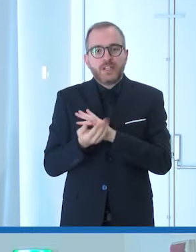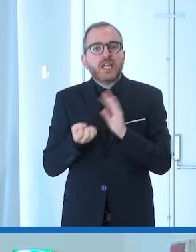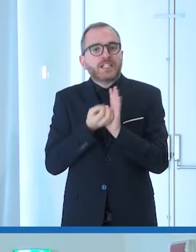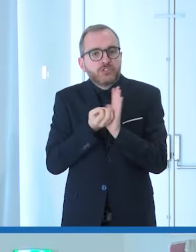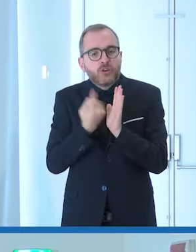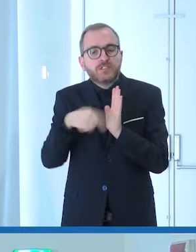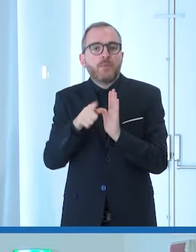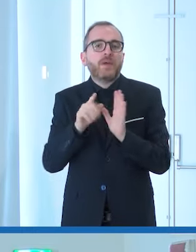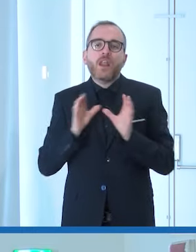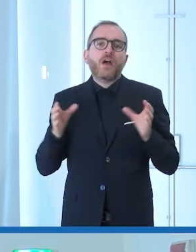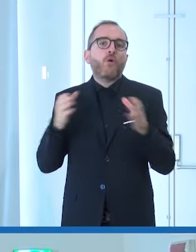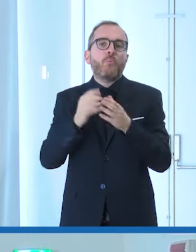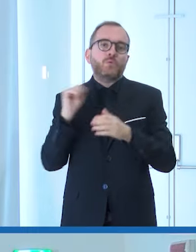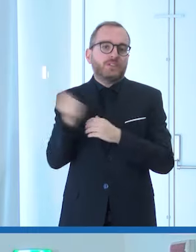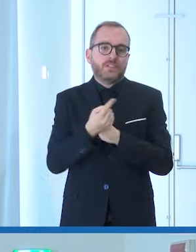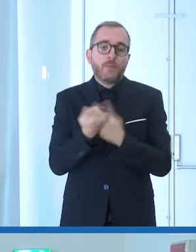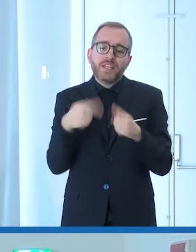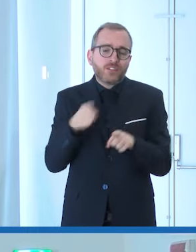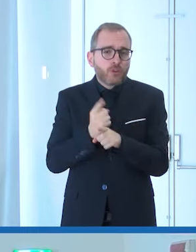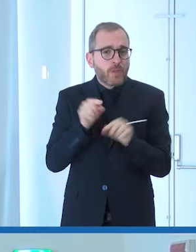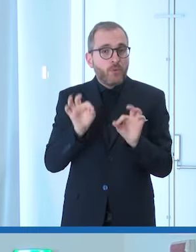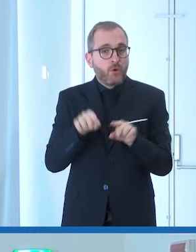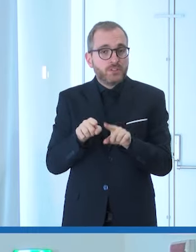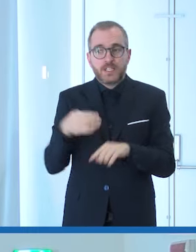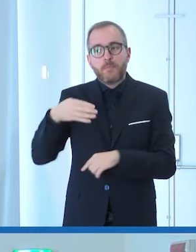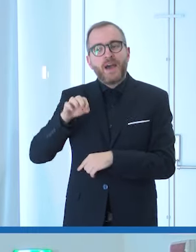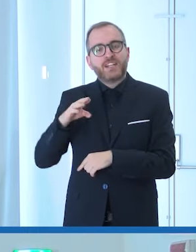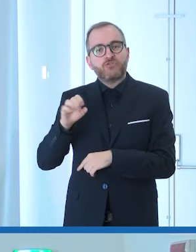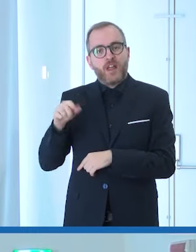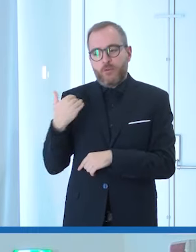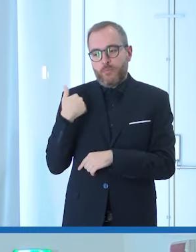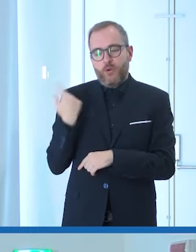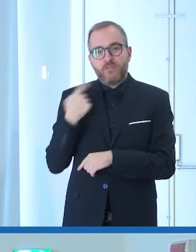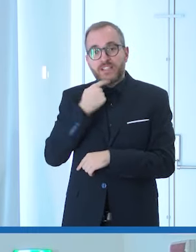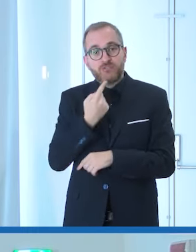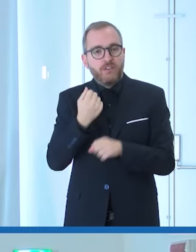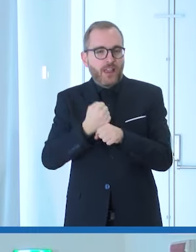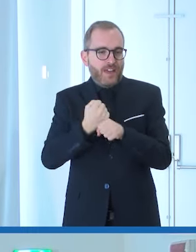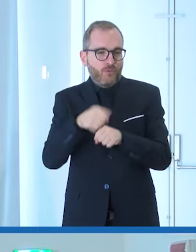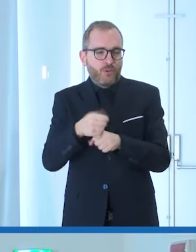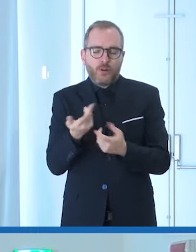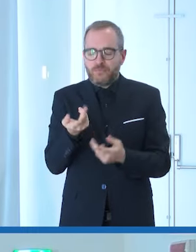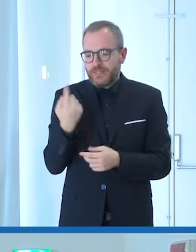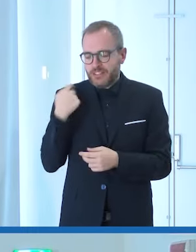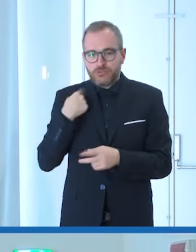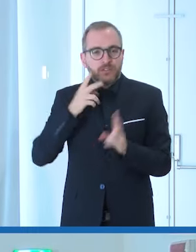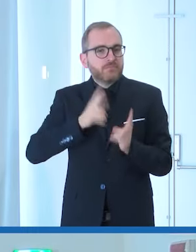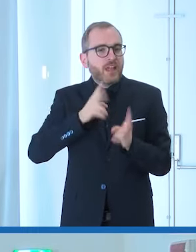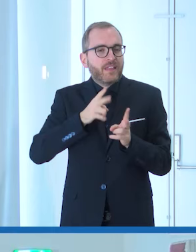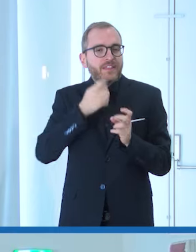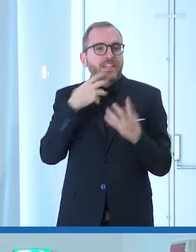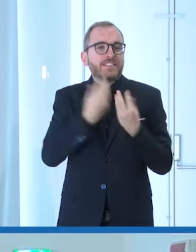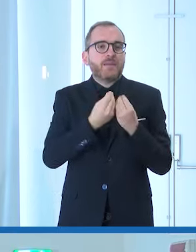comunità perché così dobbiamo essere prima Marcella accennava al lavoro l'altro giorno ero a chiacchierare con Nico Acampora che